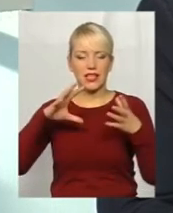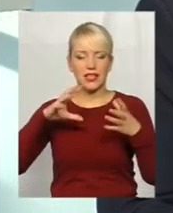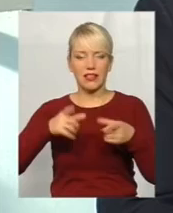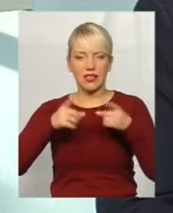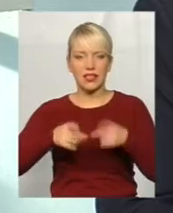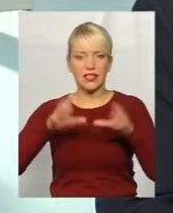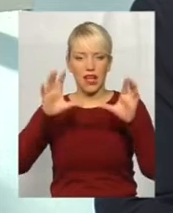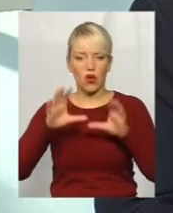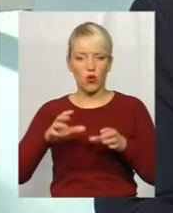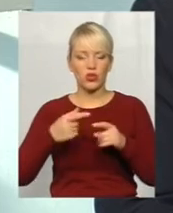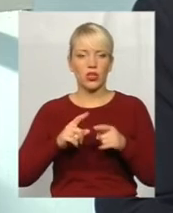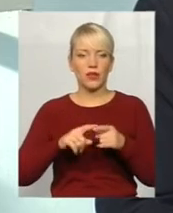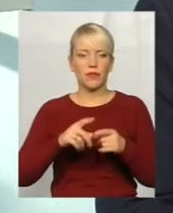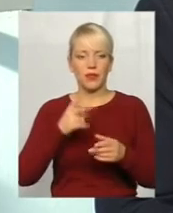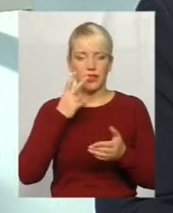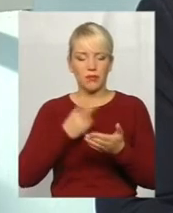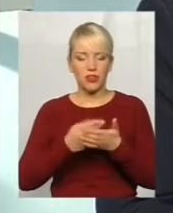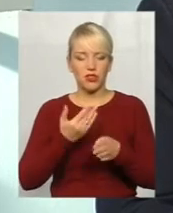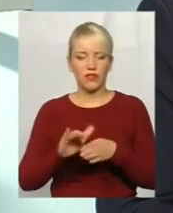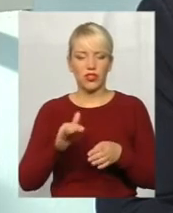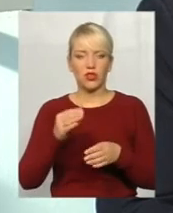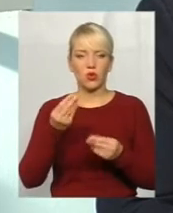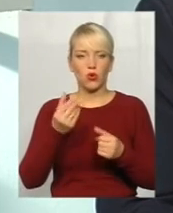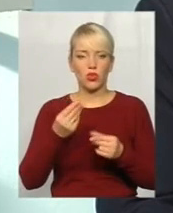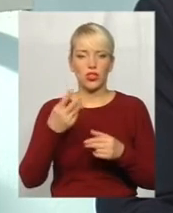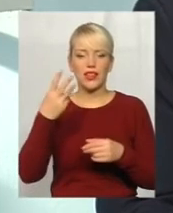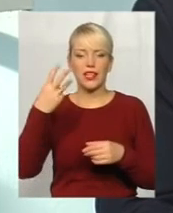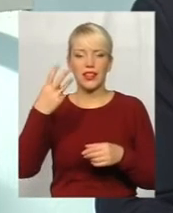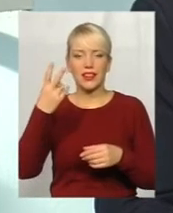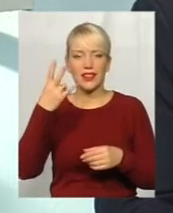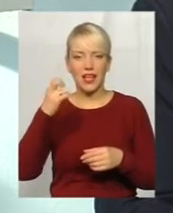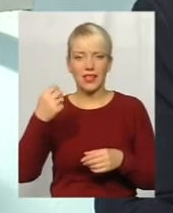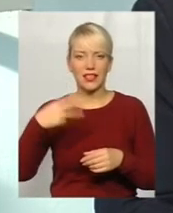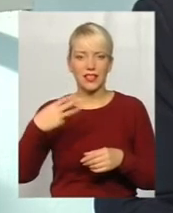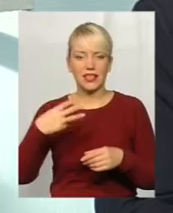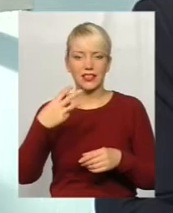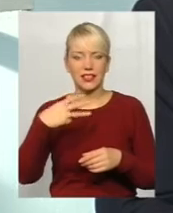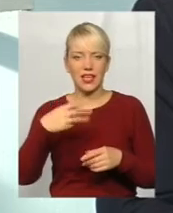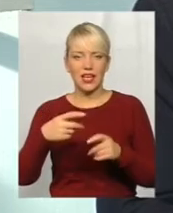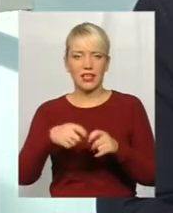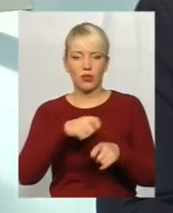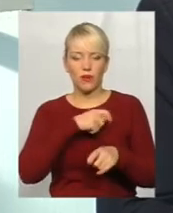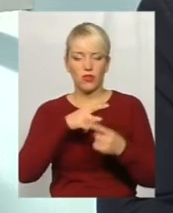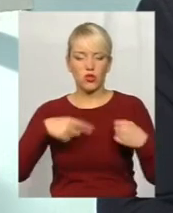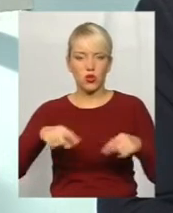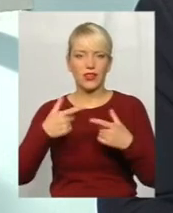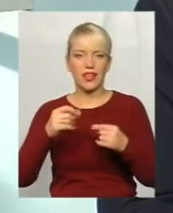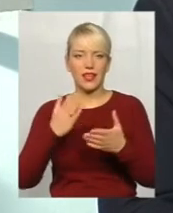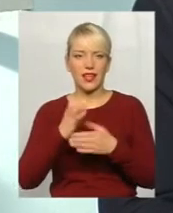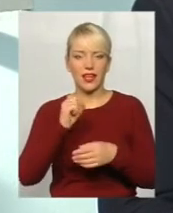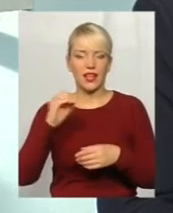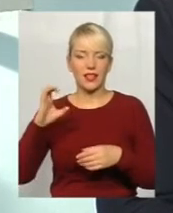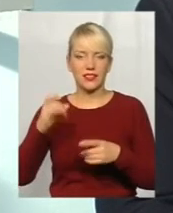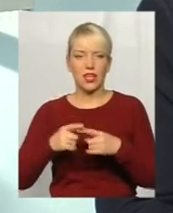продукції передбачено виділяти коштів на зону, 300-кілометрову зону, там, де не ходять атомна розстанови. Але, наприклад, в 2014